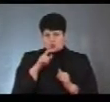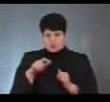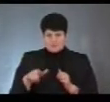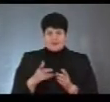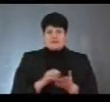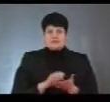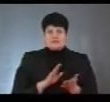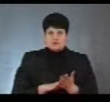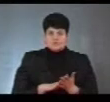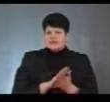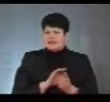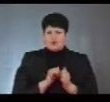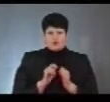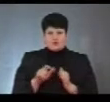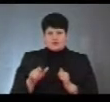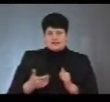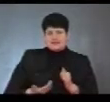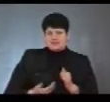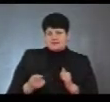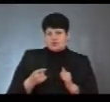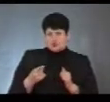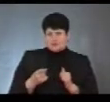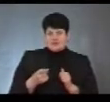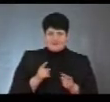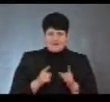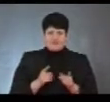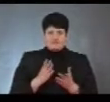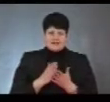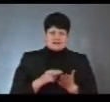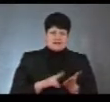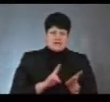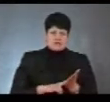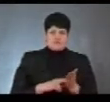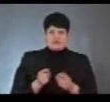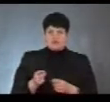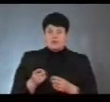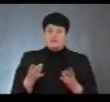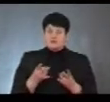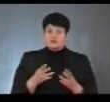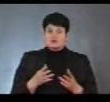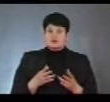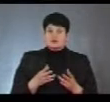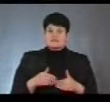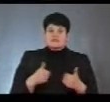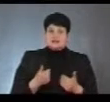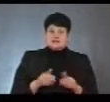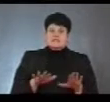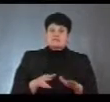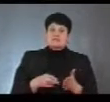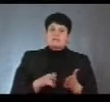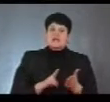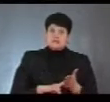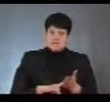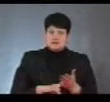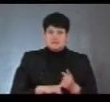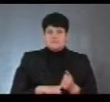не кожна людина, яка проживає в Тернополі зараз реально, вона зареєстрована в Тернополі. А потрібно звертатися саме по місці реєстрації. От,